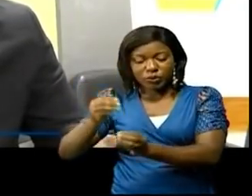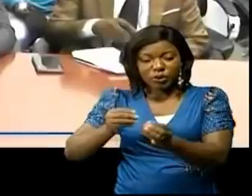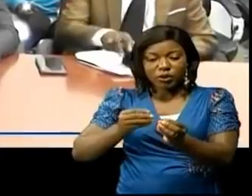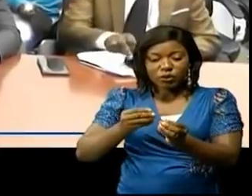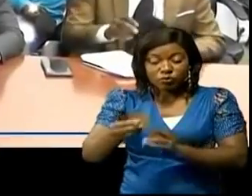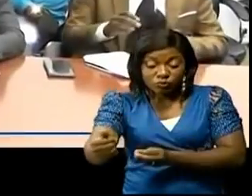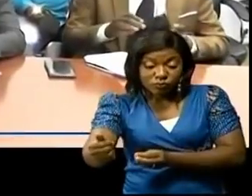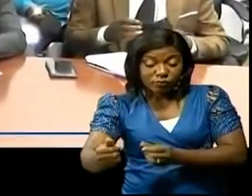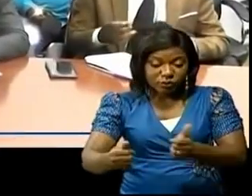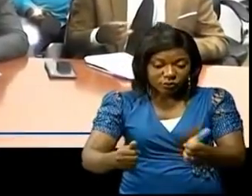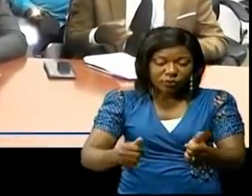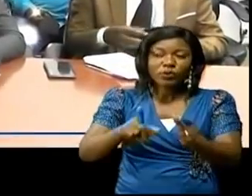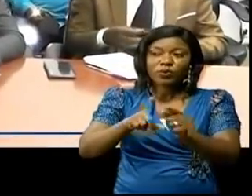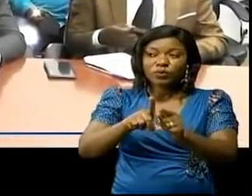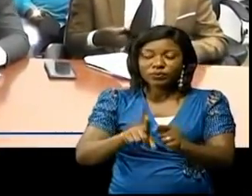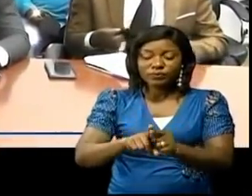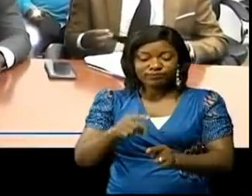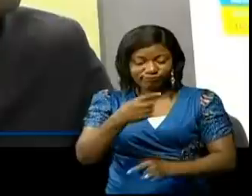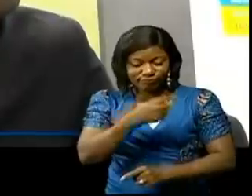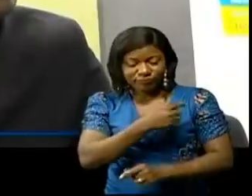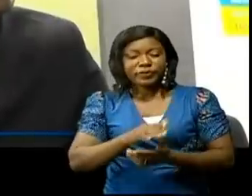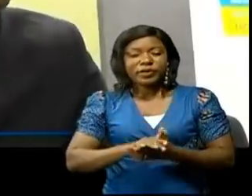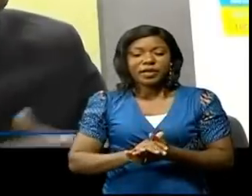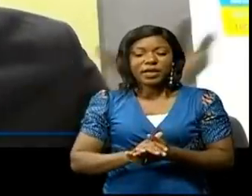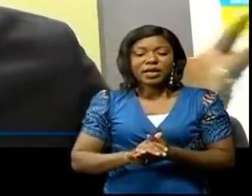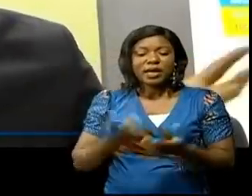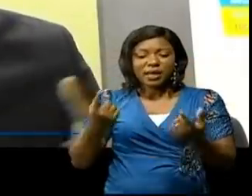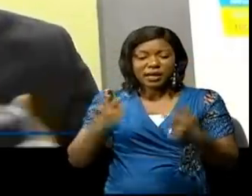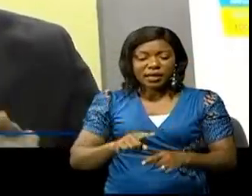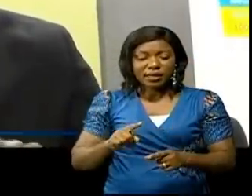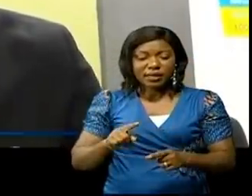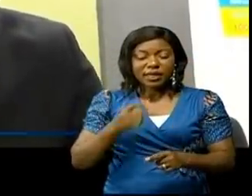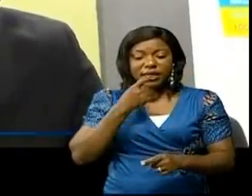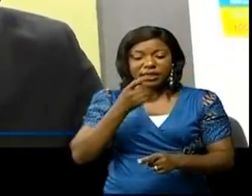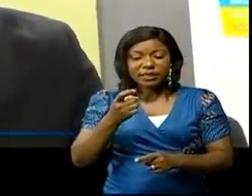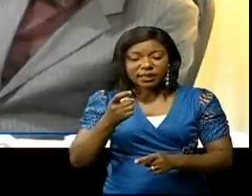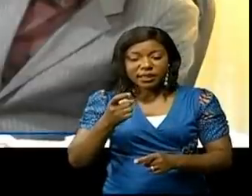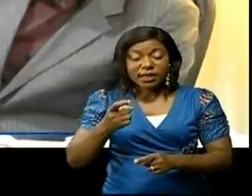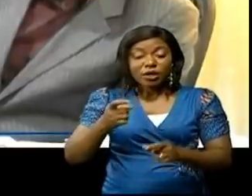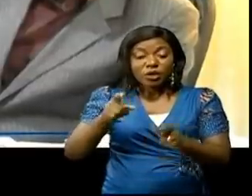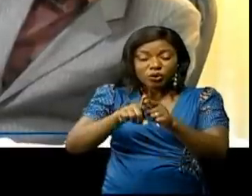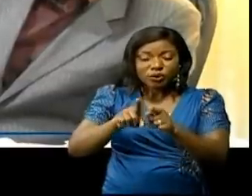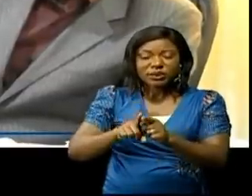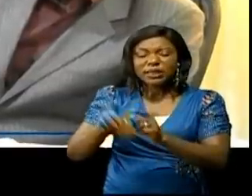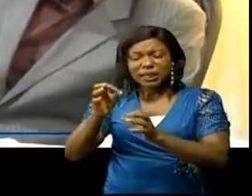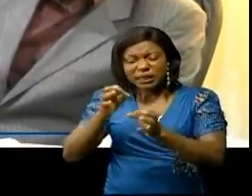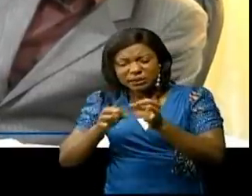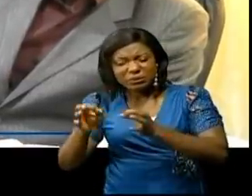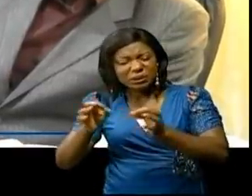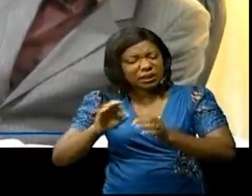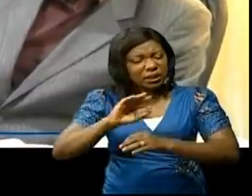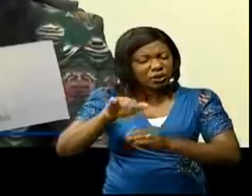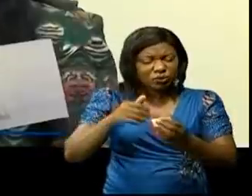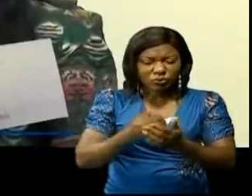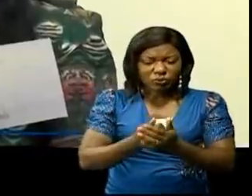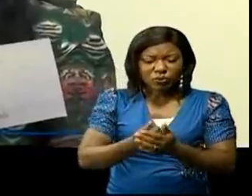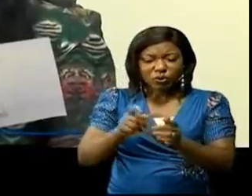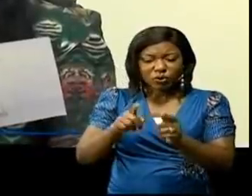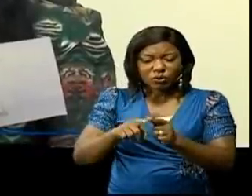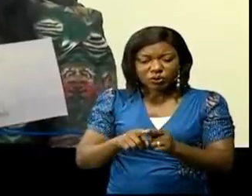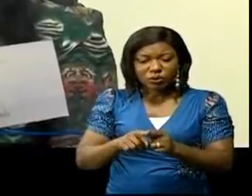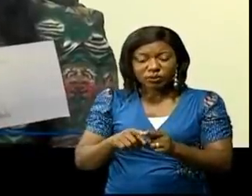marché. Dédé-Douguindougui, une fois placé sur une échelle des valeurs, affiche une courbe ascendante.